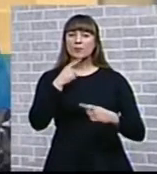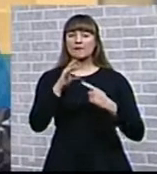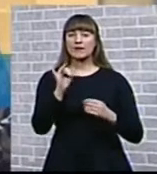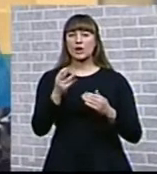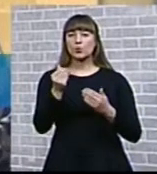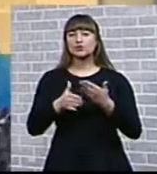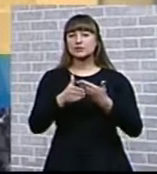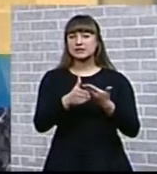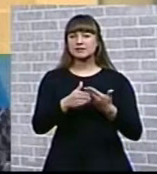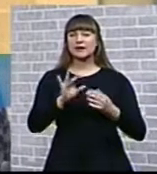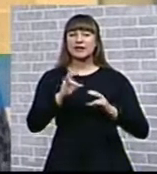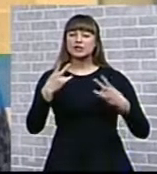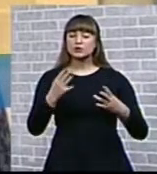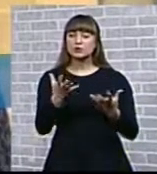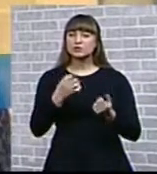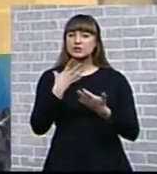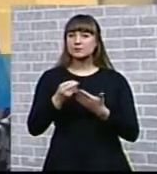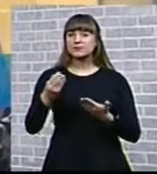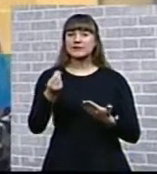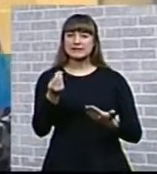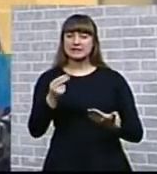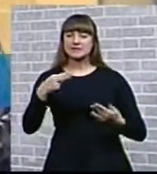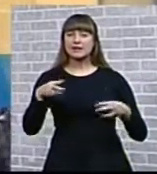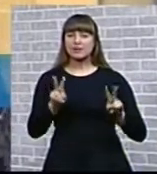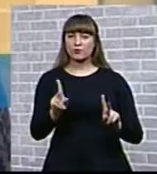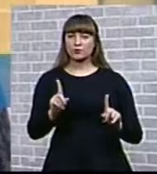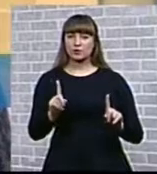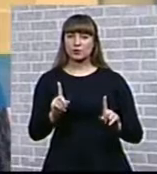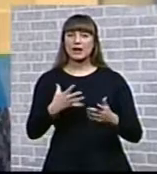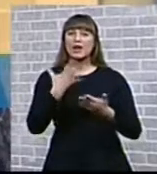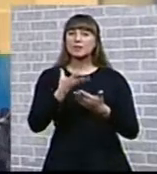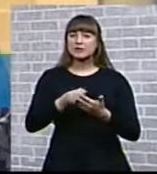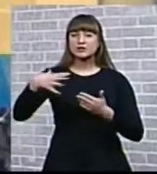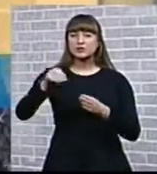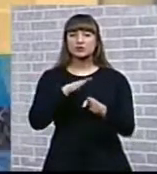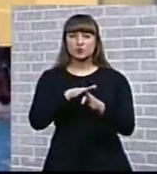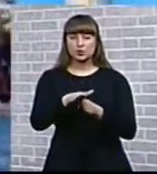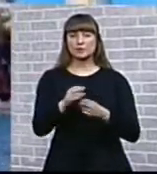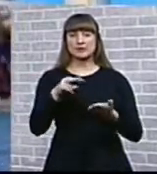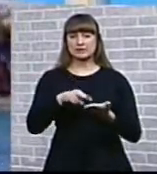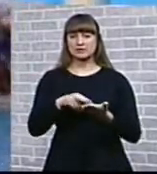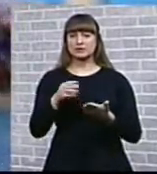придется отвлекать собственные средства для того, чтобы платить всю стоимость кредита.